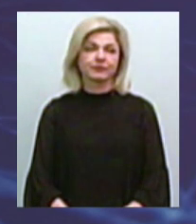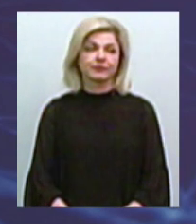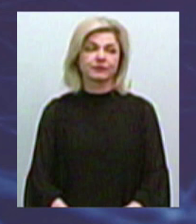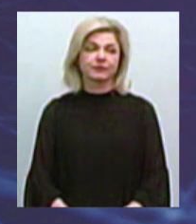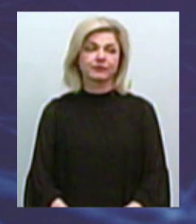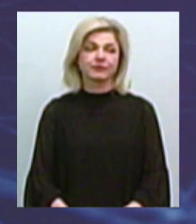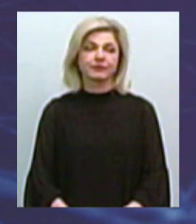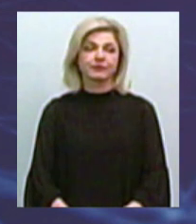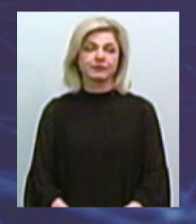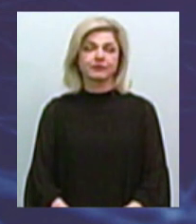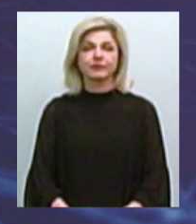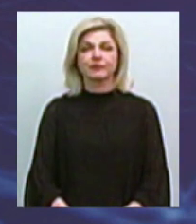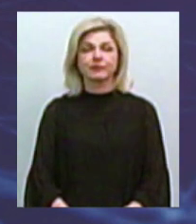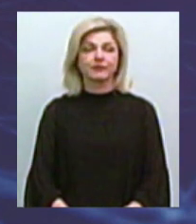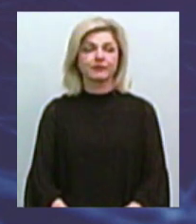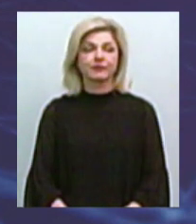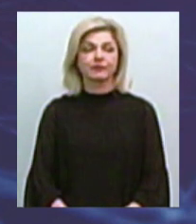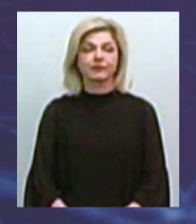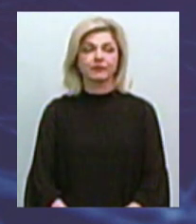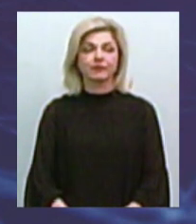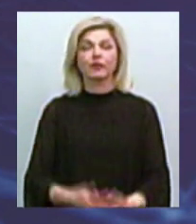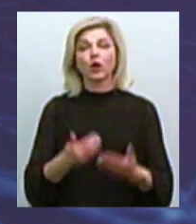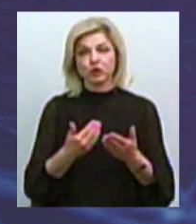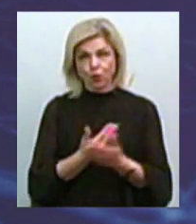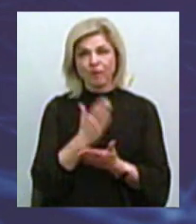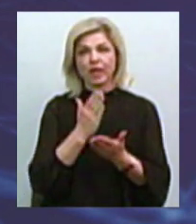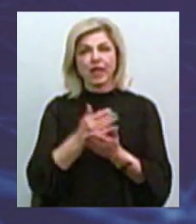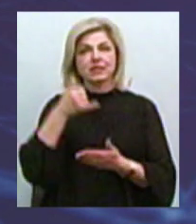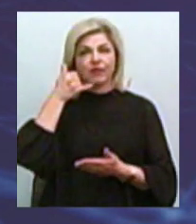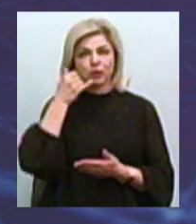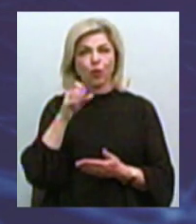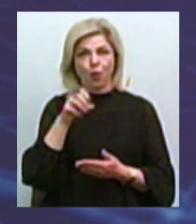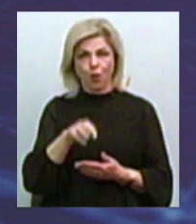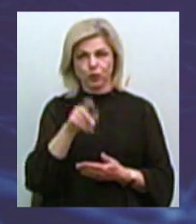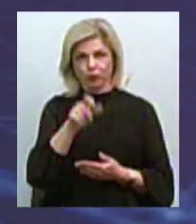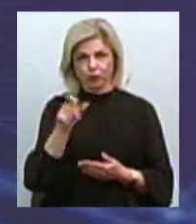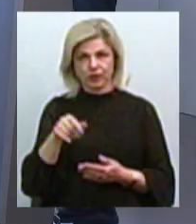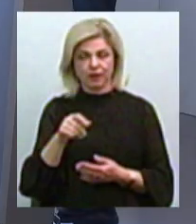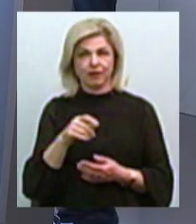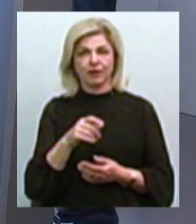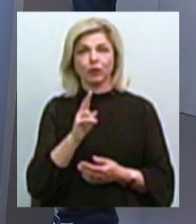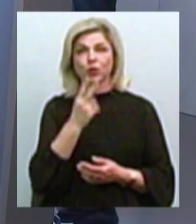Ці тема днями працюємо в прямому ефірі. У нас знову дзвінок від глядачів. Будь ласка, ви в ефірі. Добрий вечір.